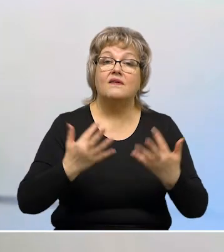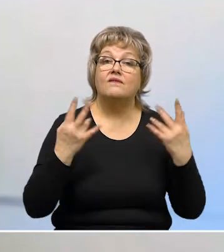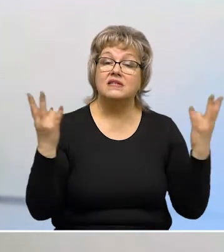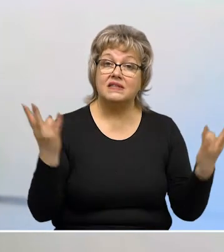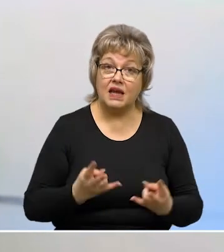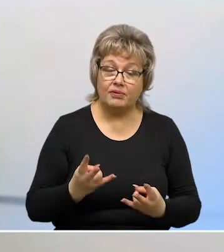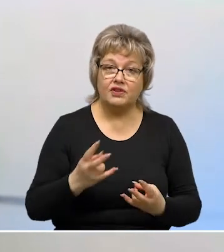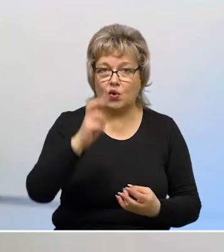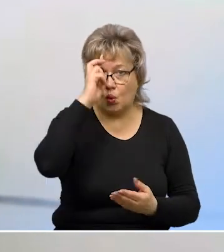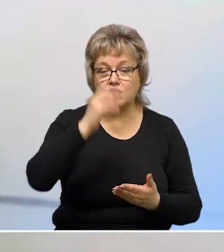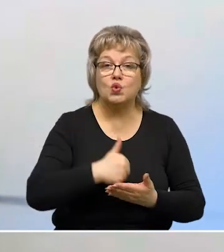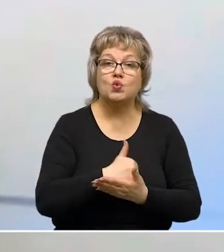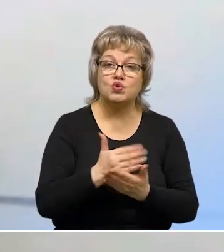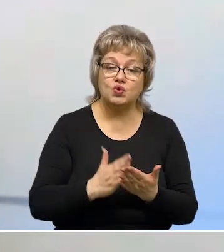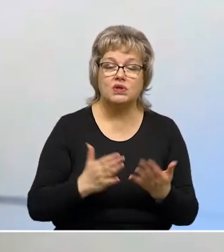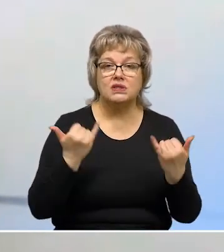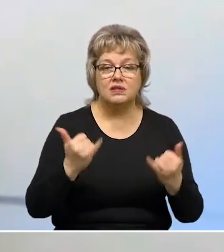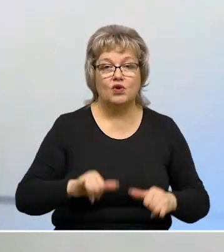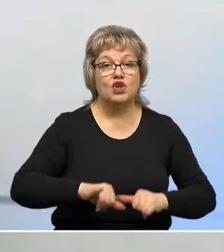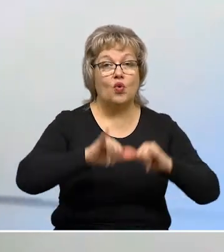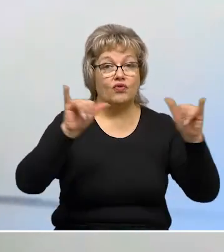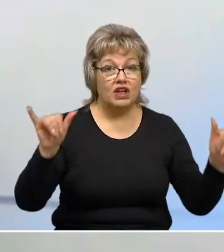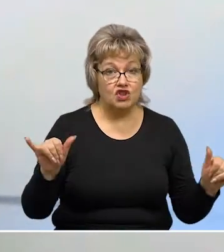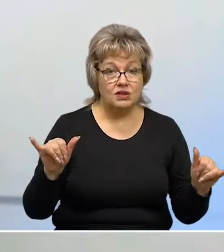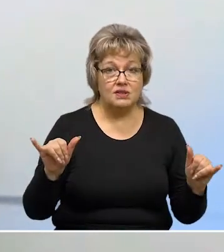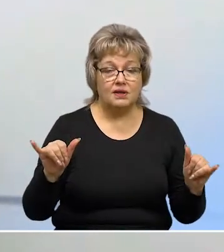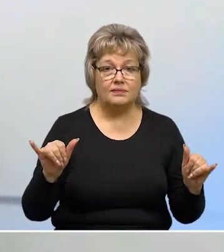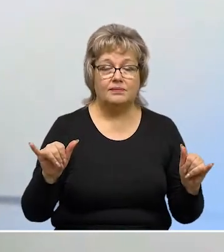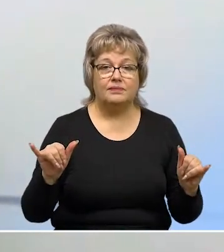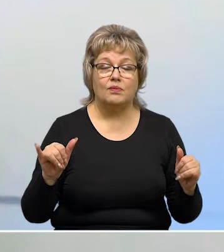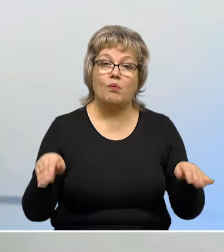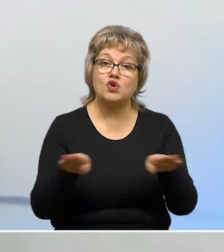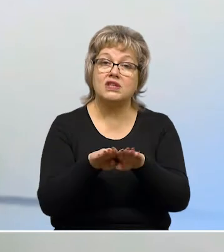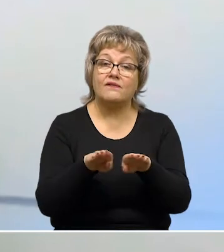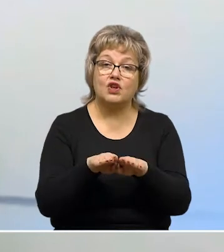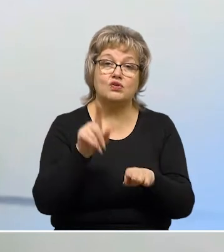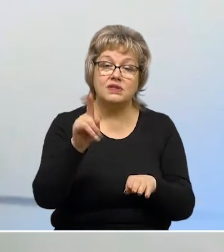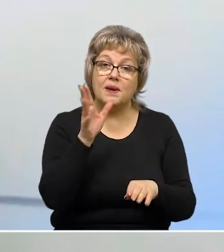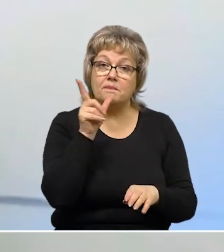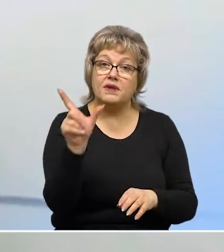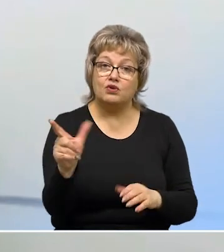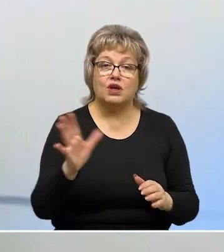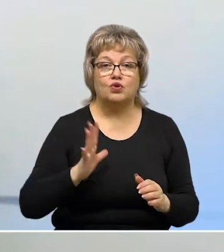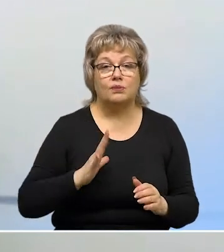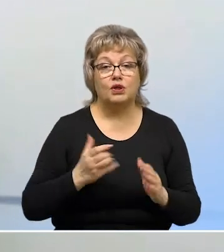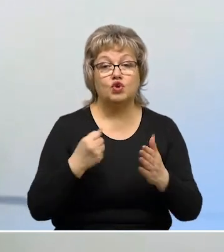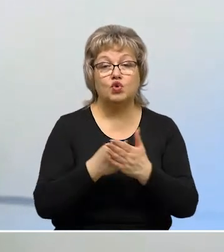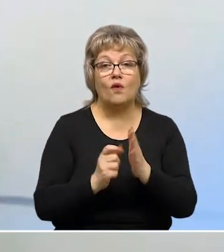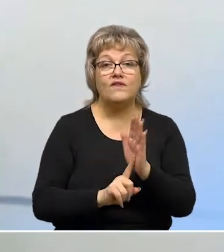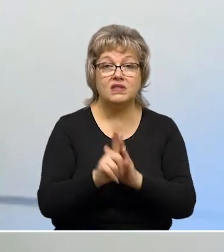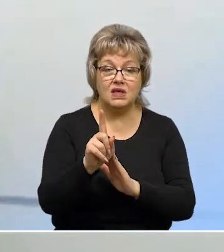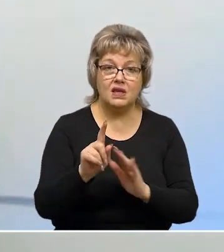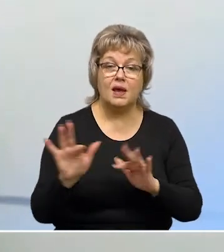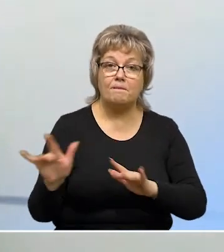востребованности государственных услуг сегодня вырос значительно по сравнению с тем периодом, который был до